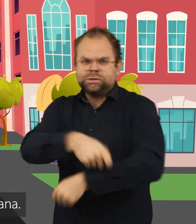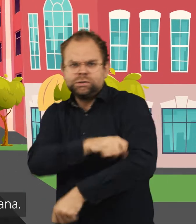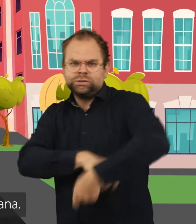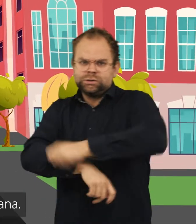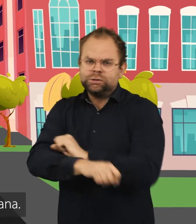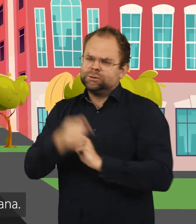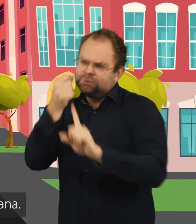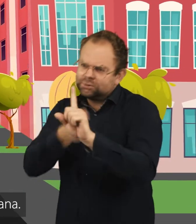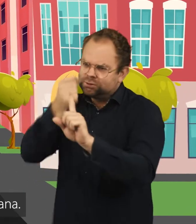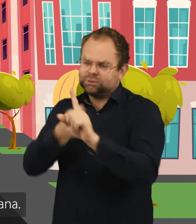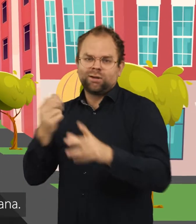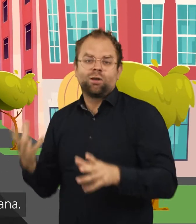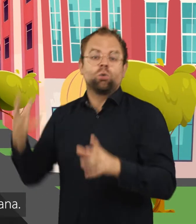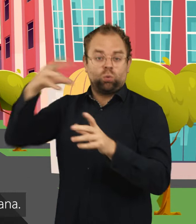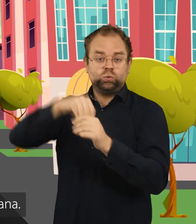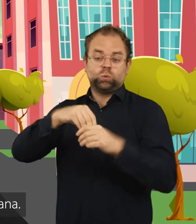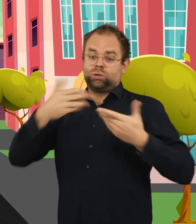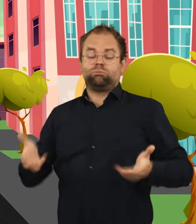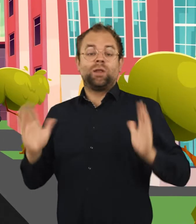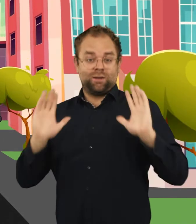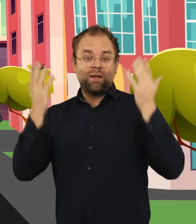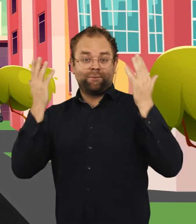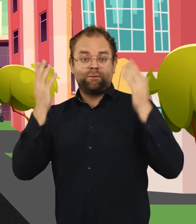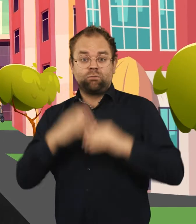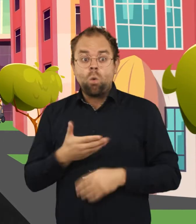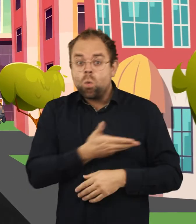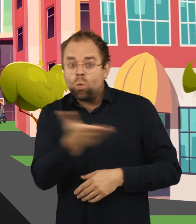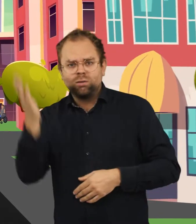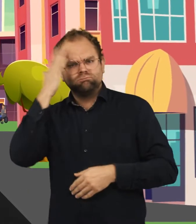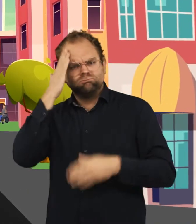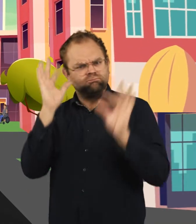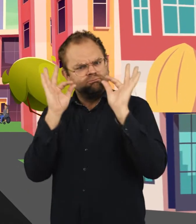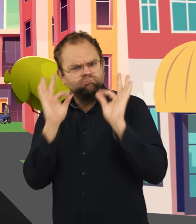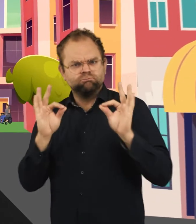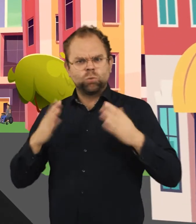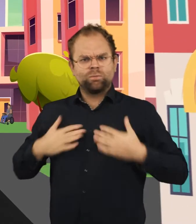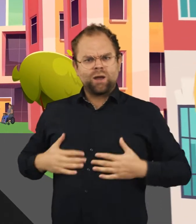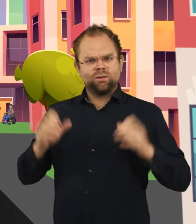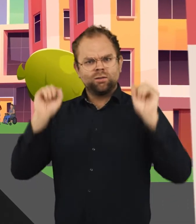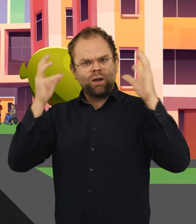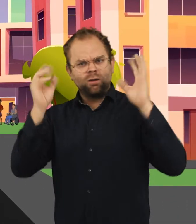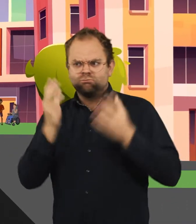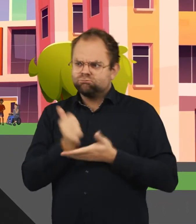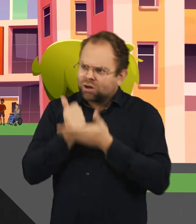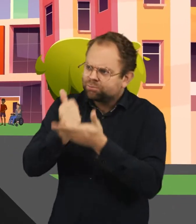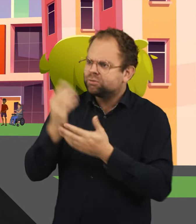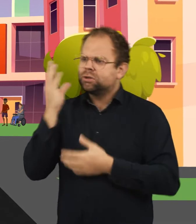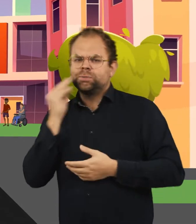lottare a favore dell'inclusione nella vita quotidiana. Non tutte avranno una missione o un'esperienza umanitaria.